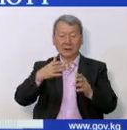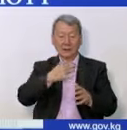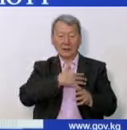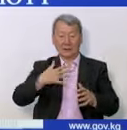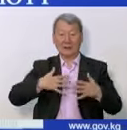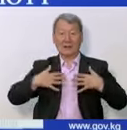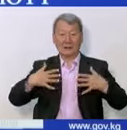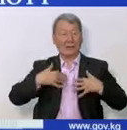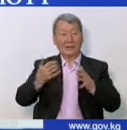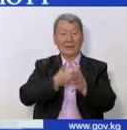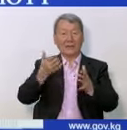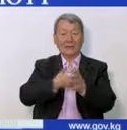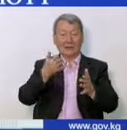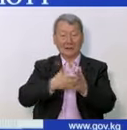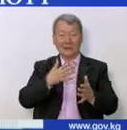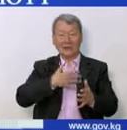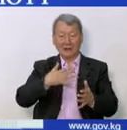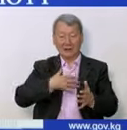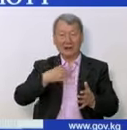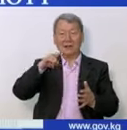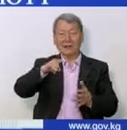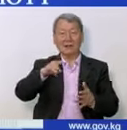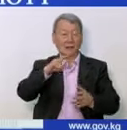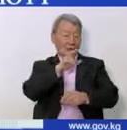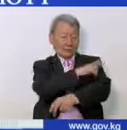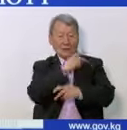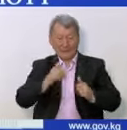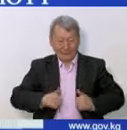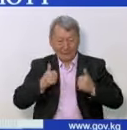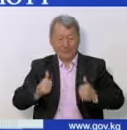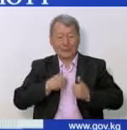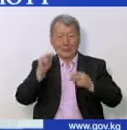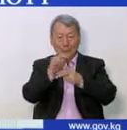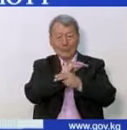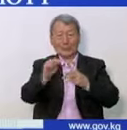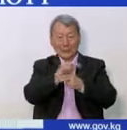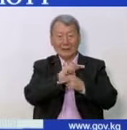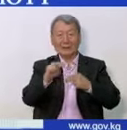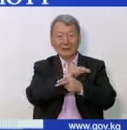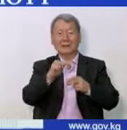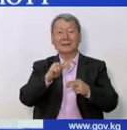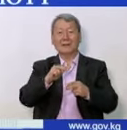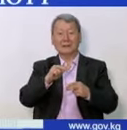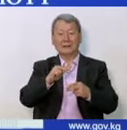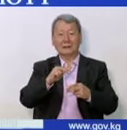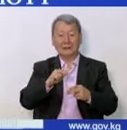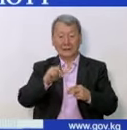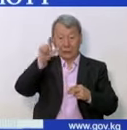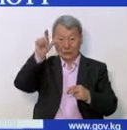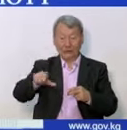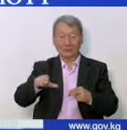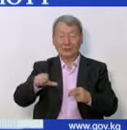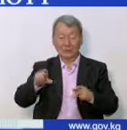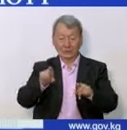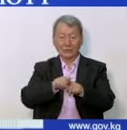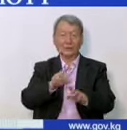недостаточность. И несмотря на лечебные реанимационные мероприятия, больная тоже